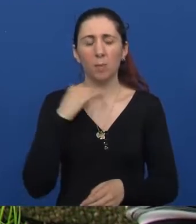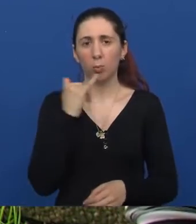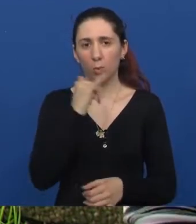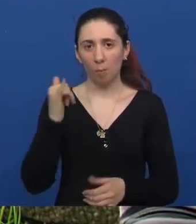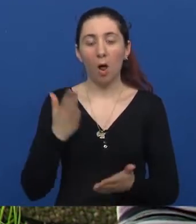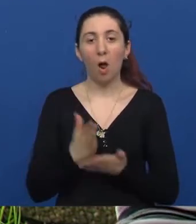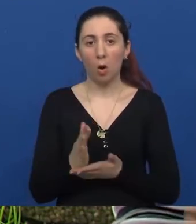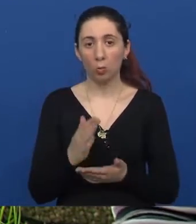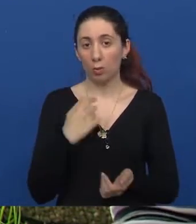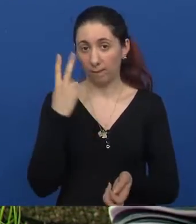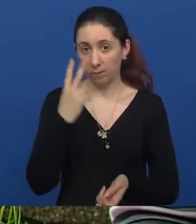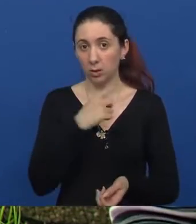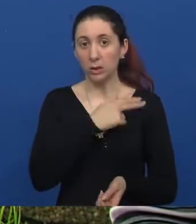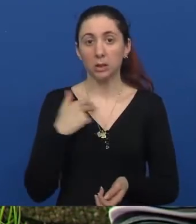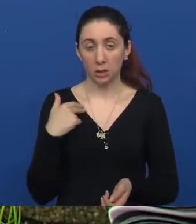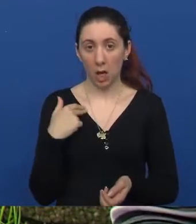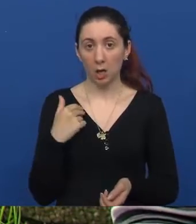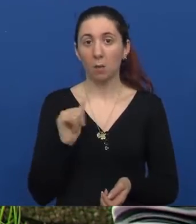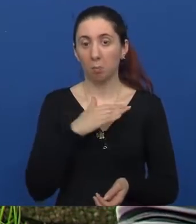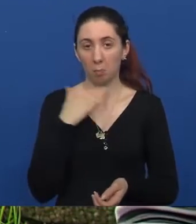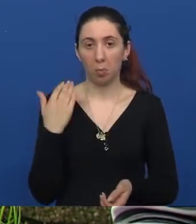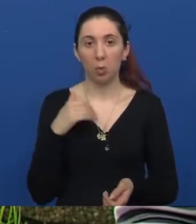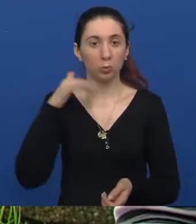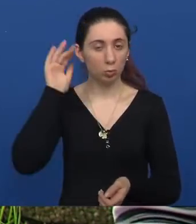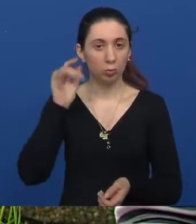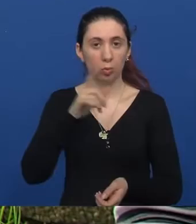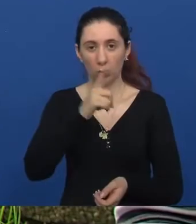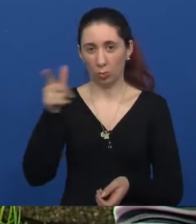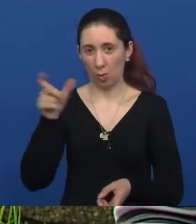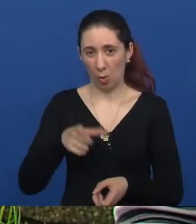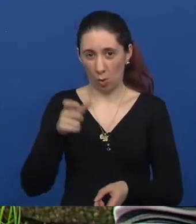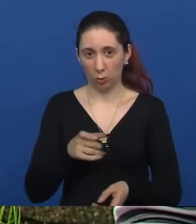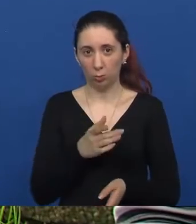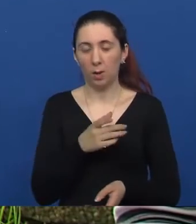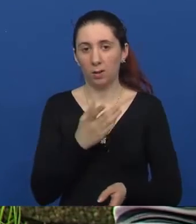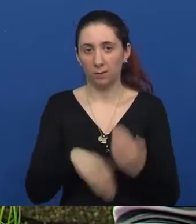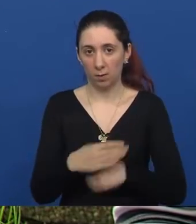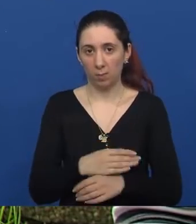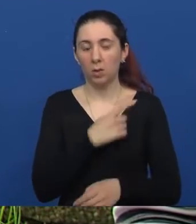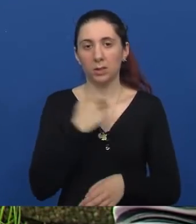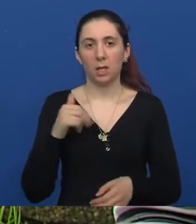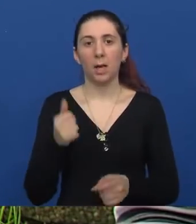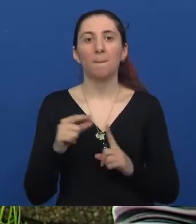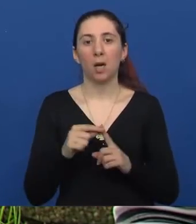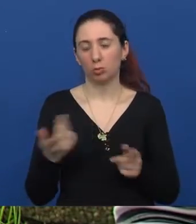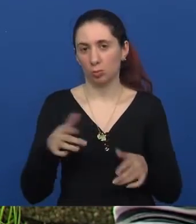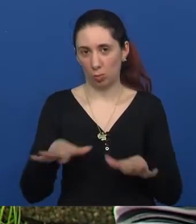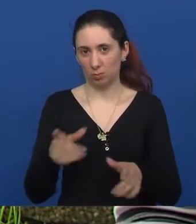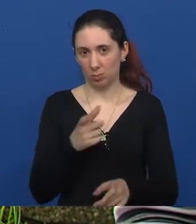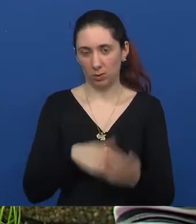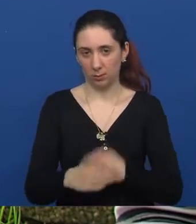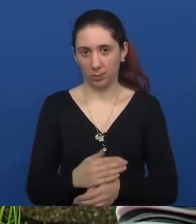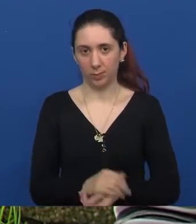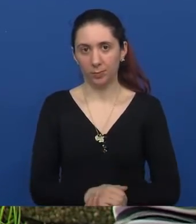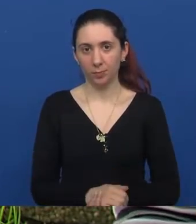koliko sam vidjela Zagreb stvarno je. I čula od ostalih osoba sa invaliditetom Zagreb je zbiljan prilagođena. Ali u Karluca se zapravo u